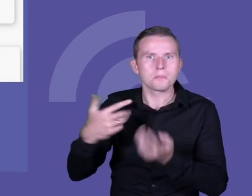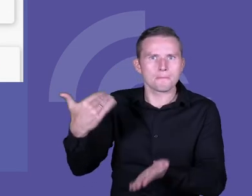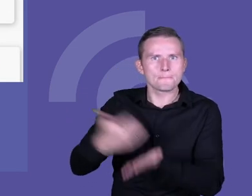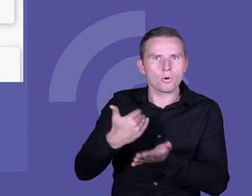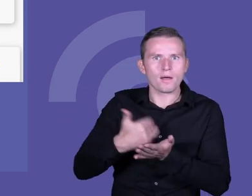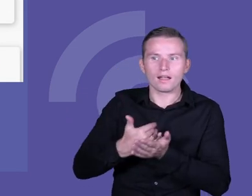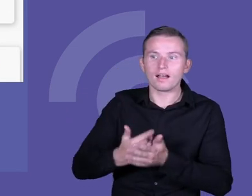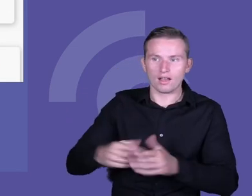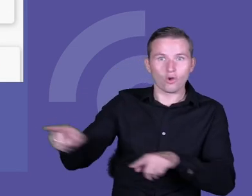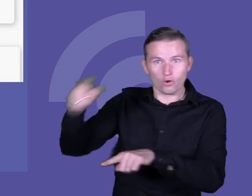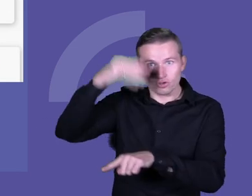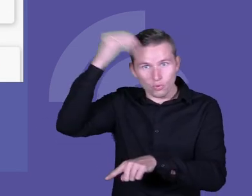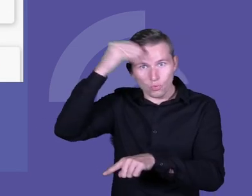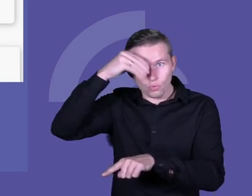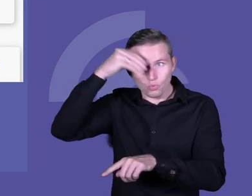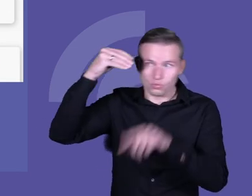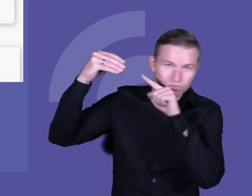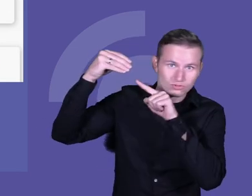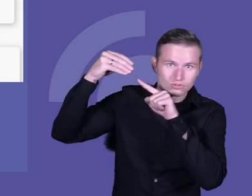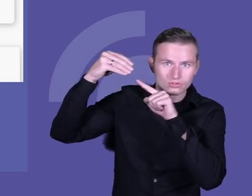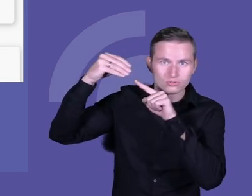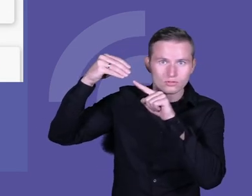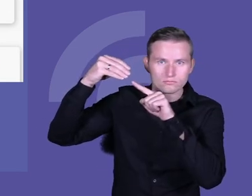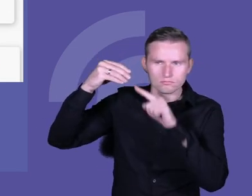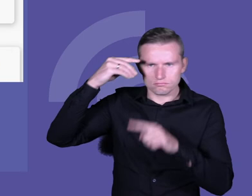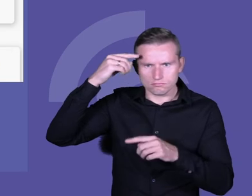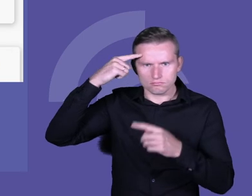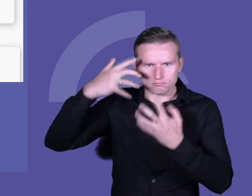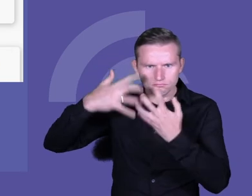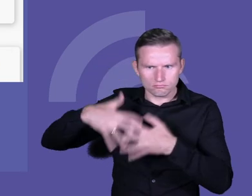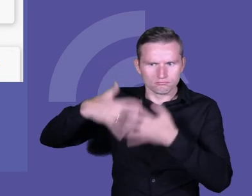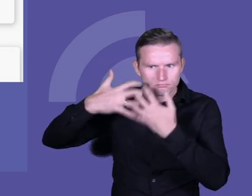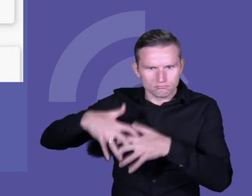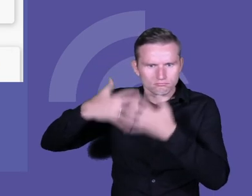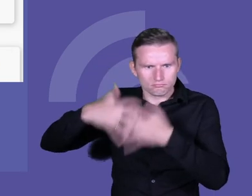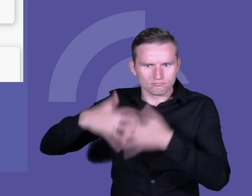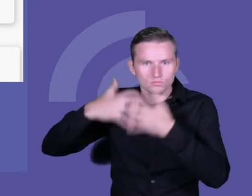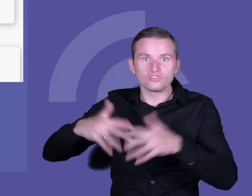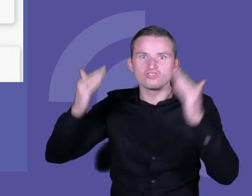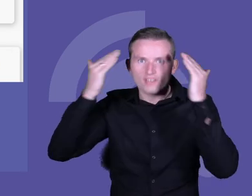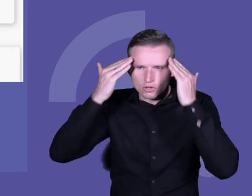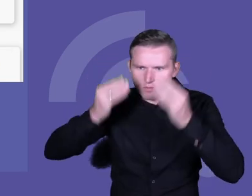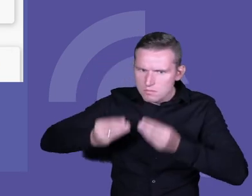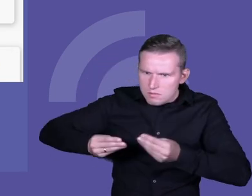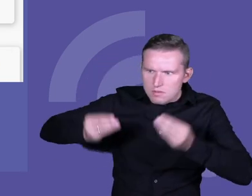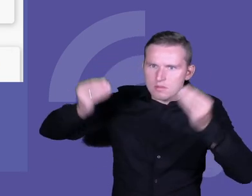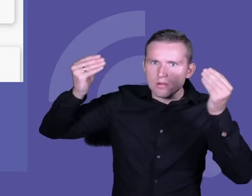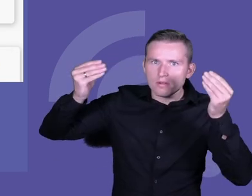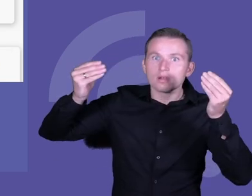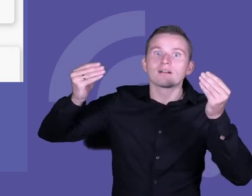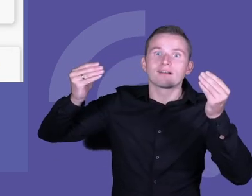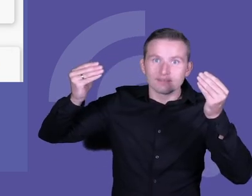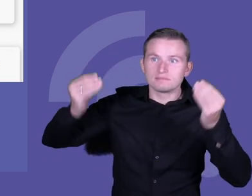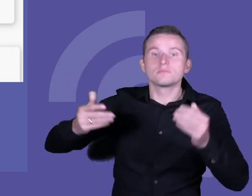uczenia się, które dzięki tej refleksji zostały uświadomione, były przenoszone na kolejne nowe